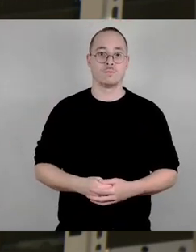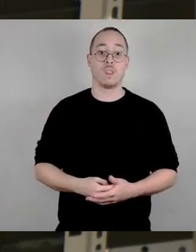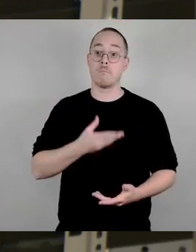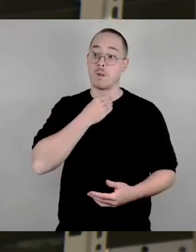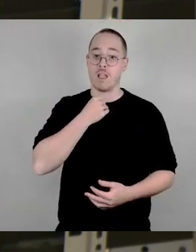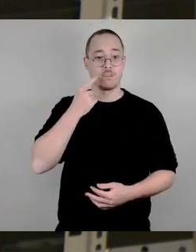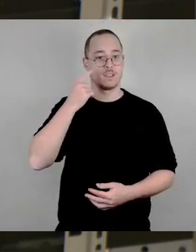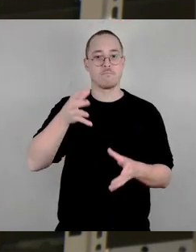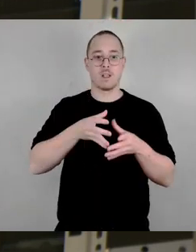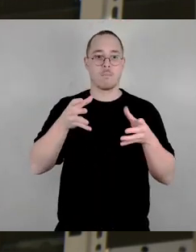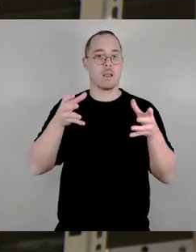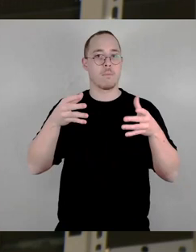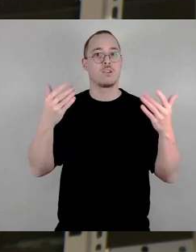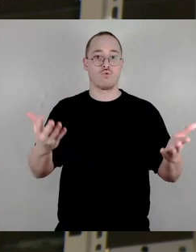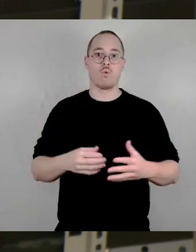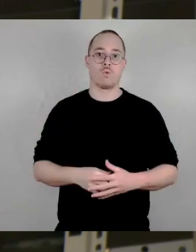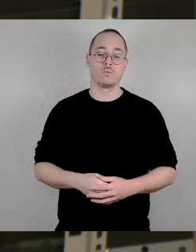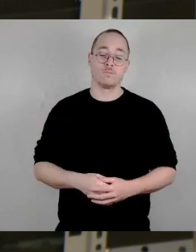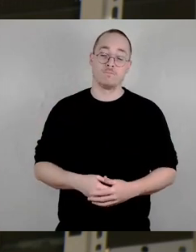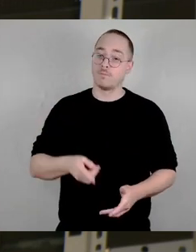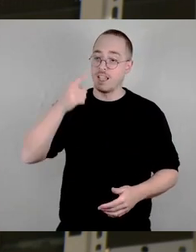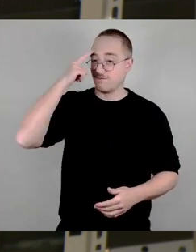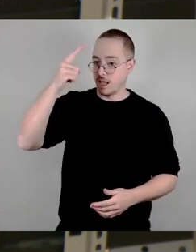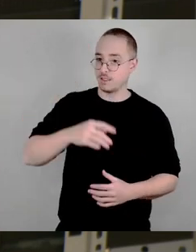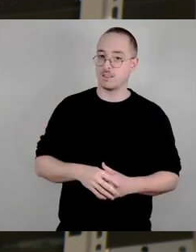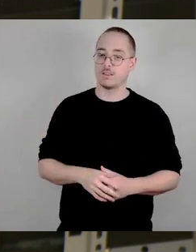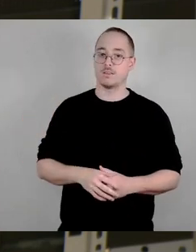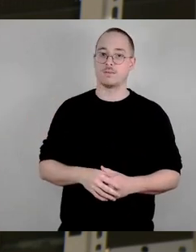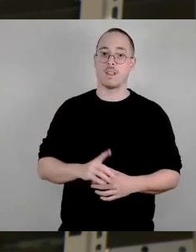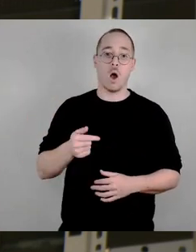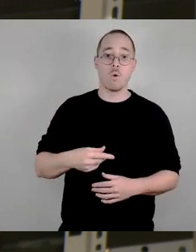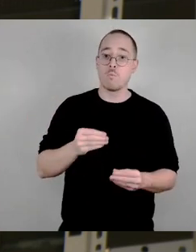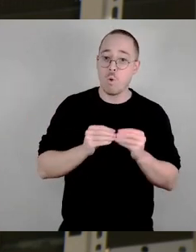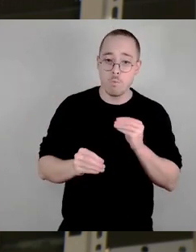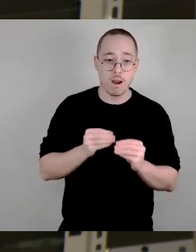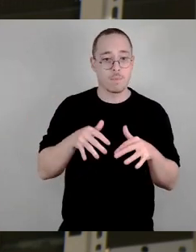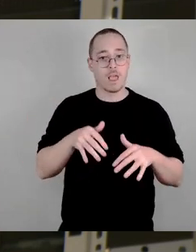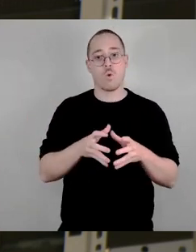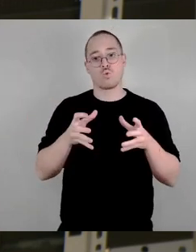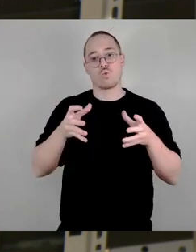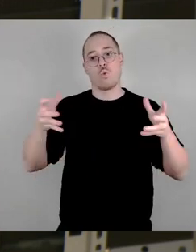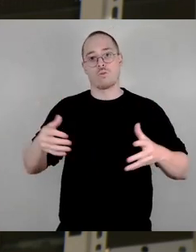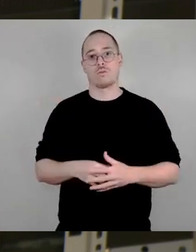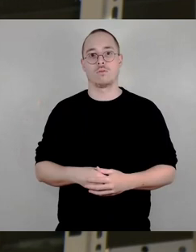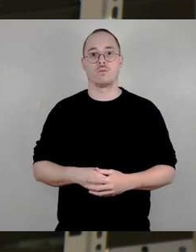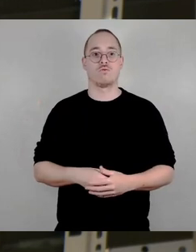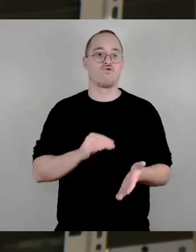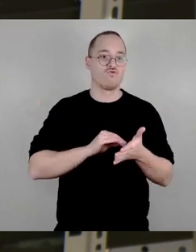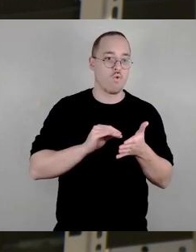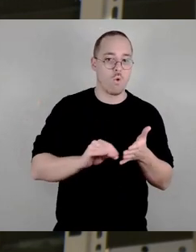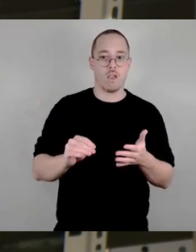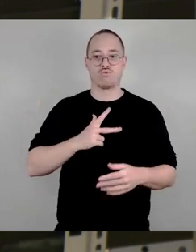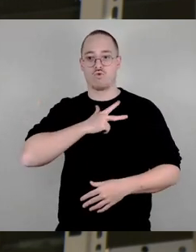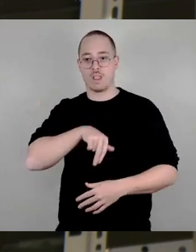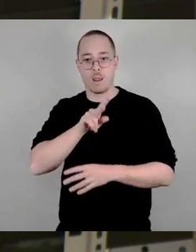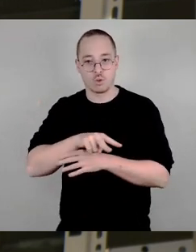vollends bewusst, denn die Probleme von Unterbringung und Wohnungssuche, Schul- und sozialer Betreuung liegen tagtäglich auch auf den